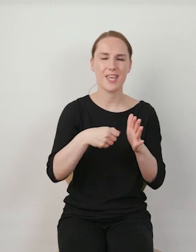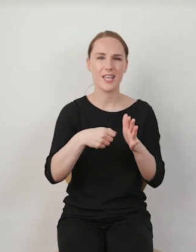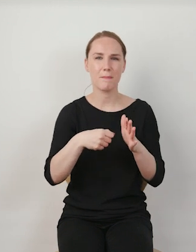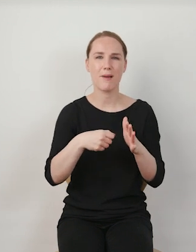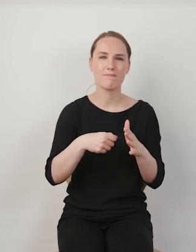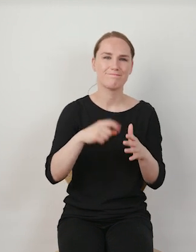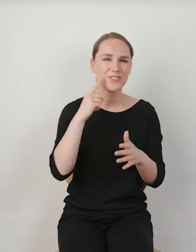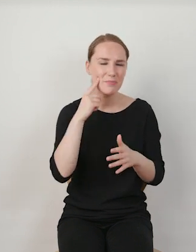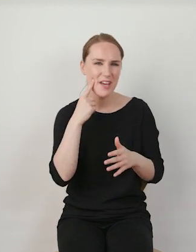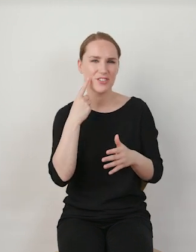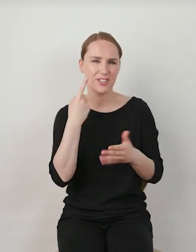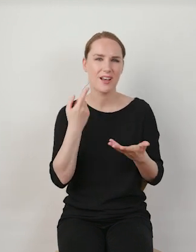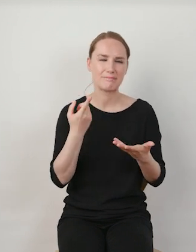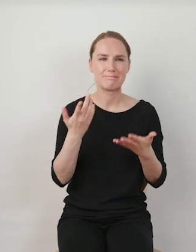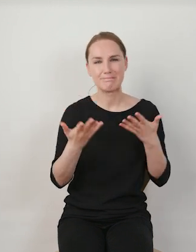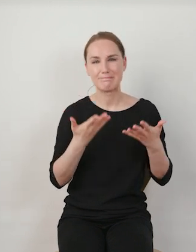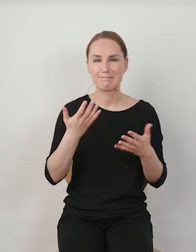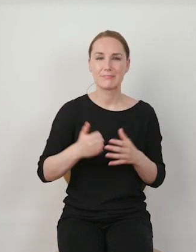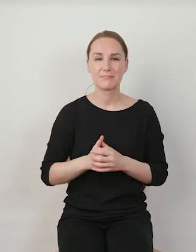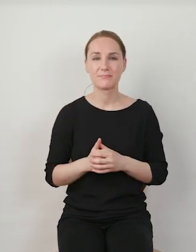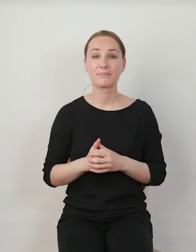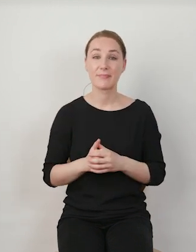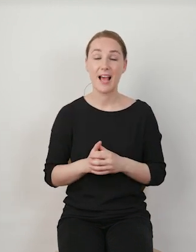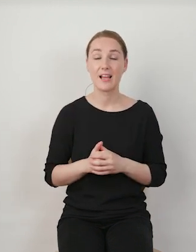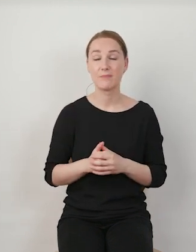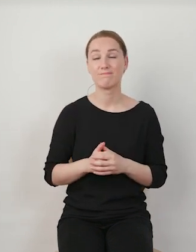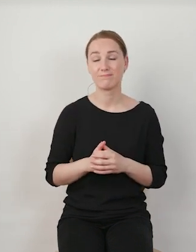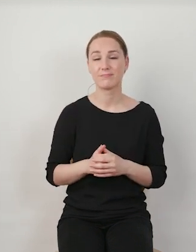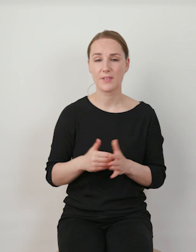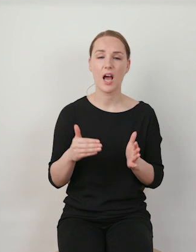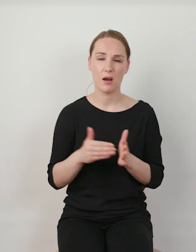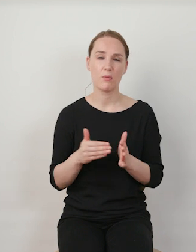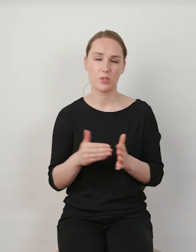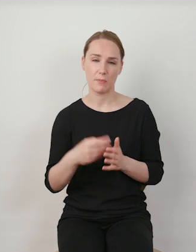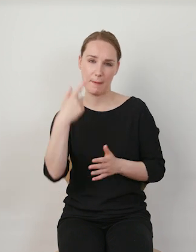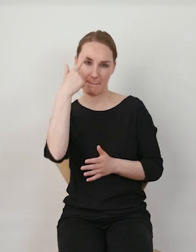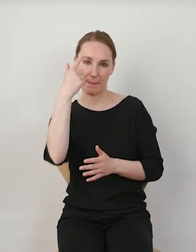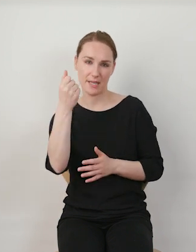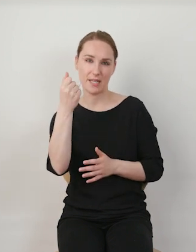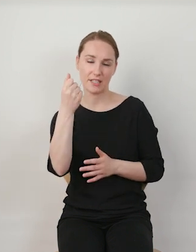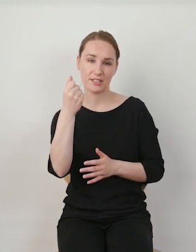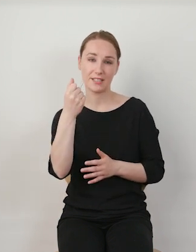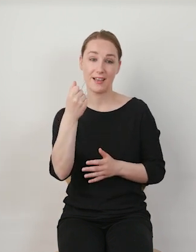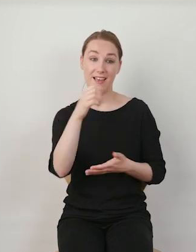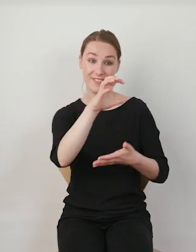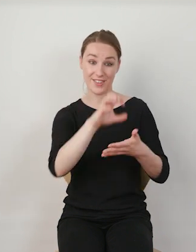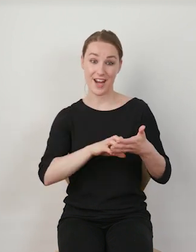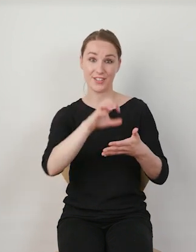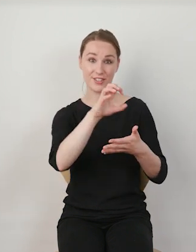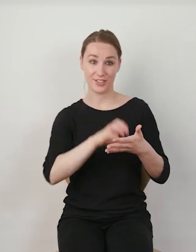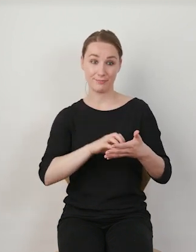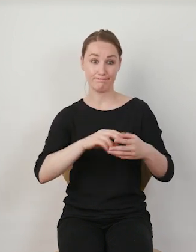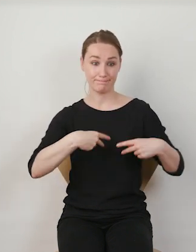formę wypowiedzi. Natomiast musimy mieć z tyłu głowy gdzieś cały czas tą myśl, że te treści trafiają do